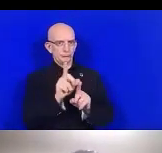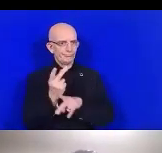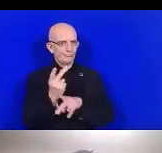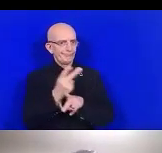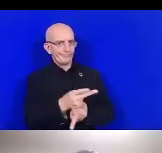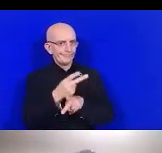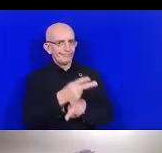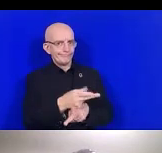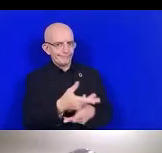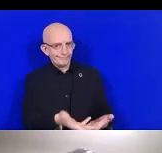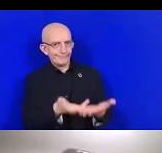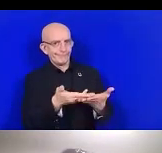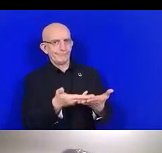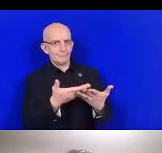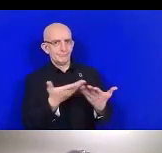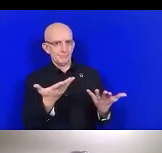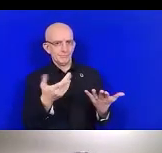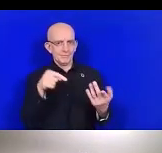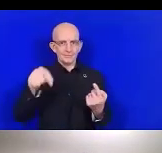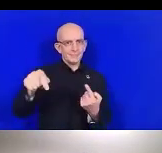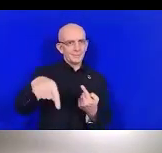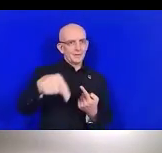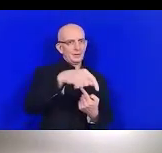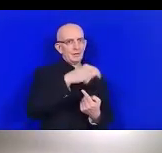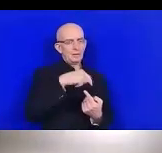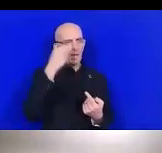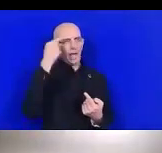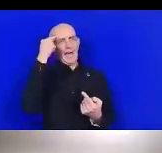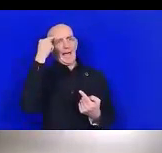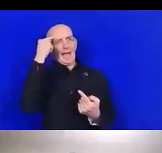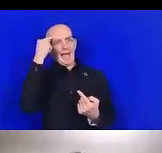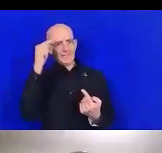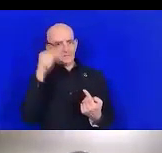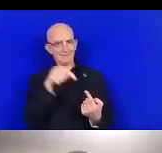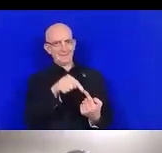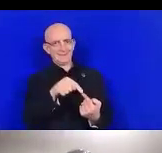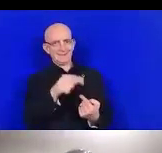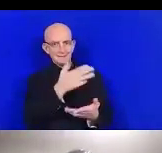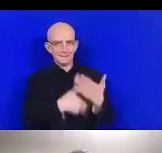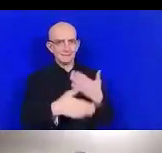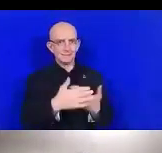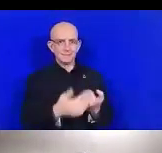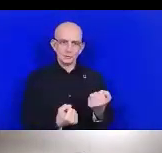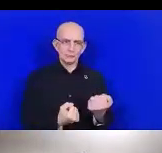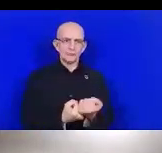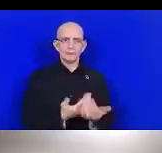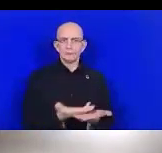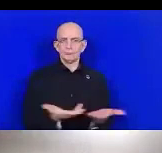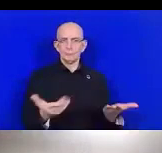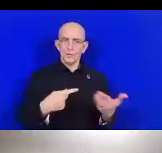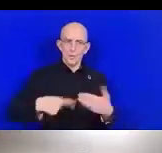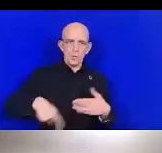parce que lorsqu'il y a des catastrophes, ces personnes,